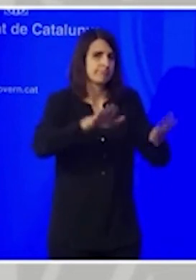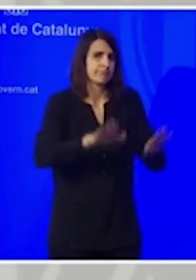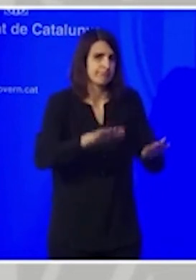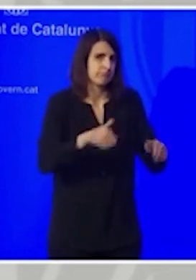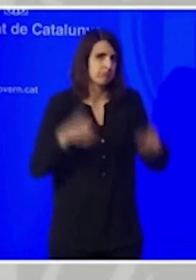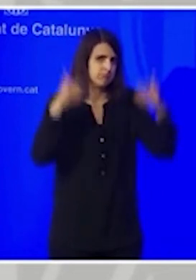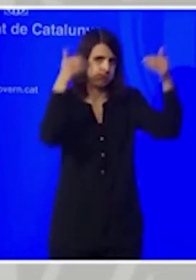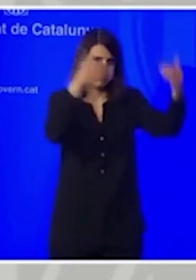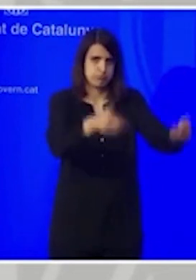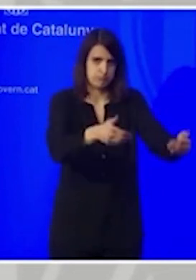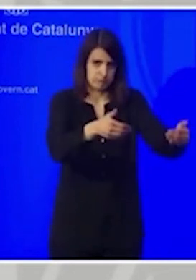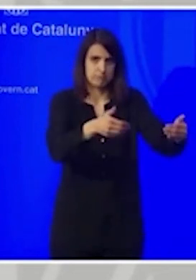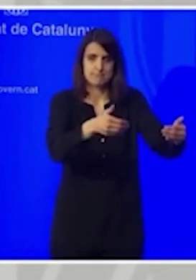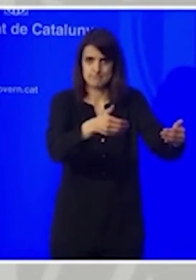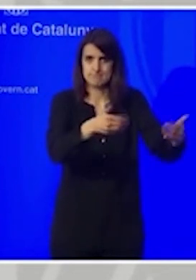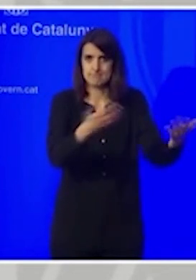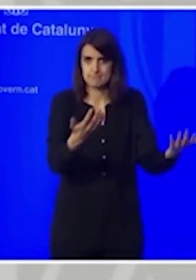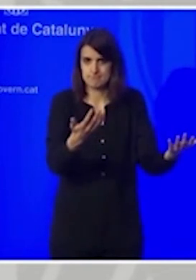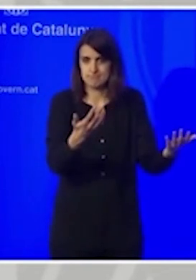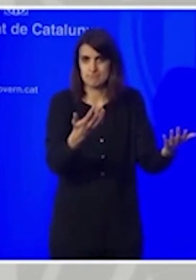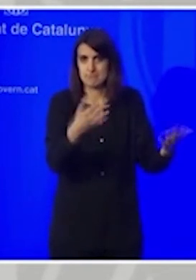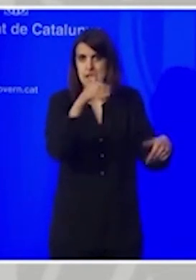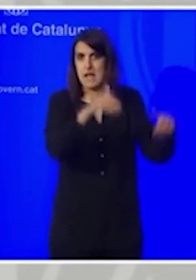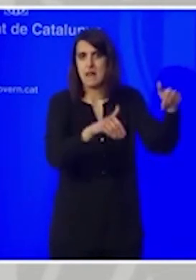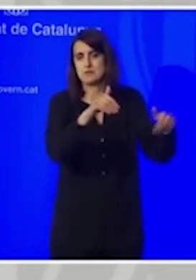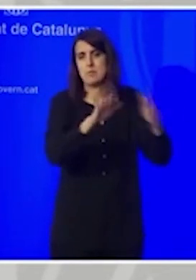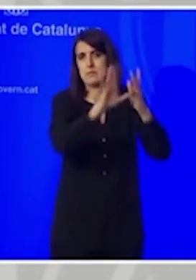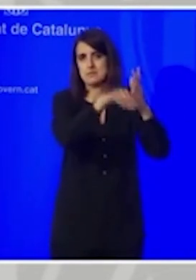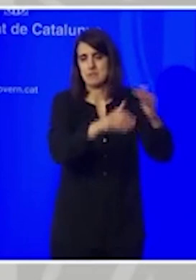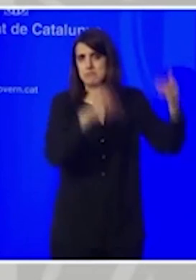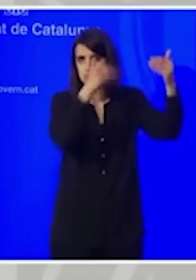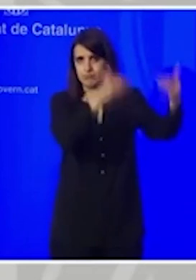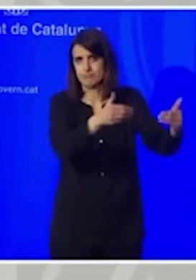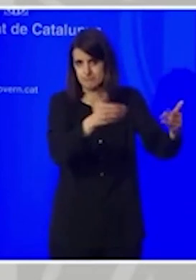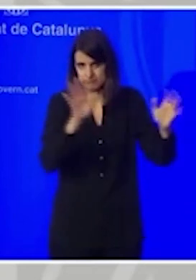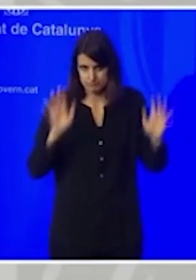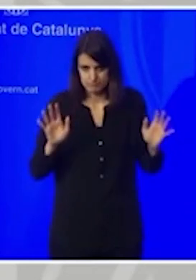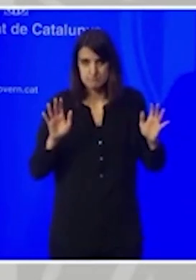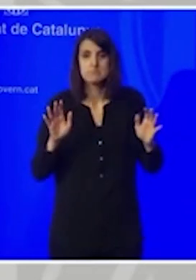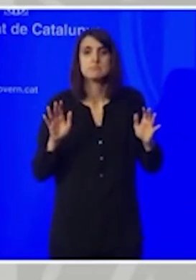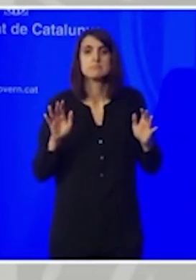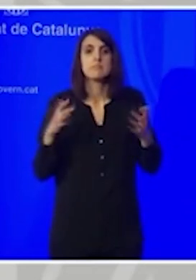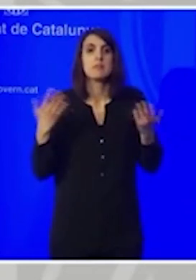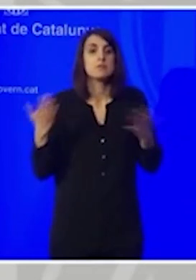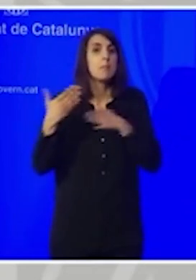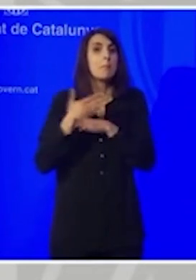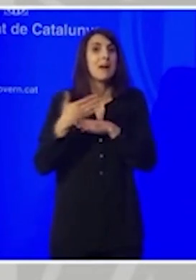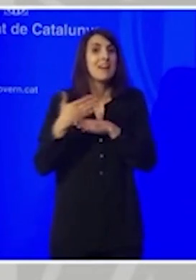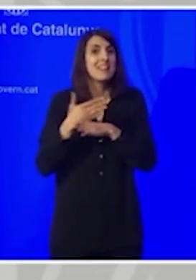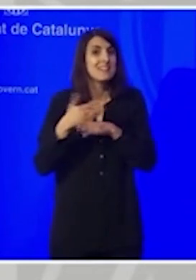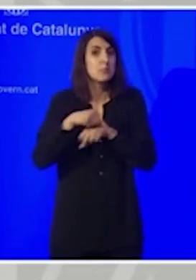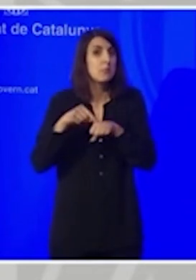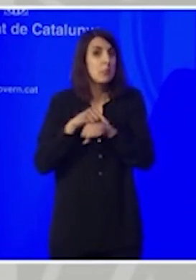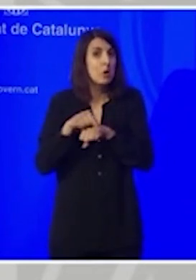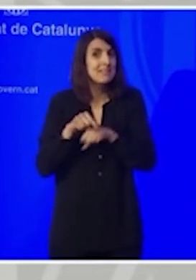que es posposen les eleccions, s'ajornen les eleccions del 14 de febrer. A partir d'aquí, la voluntat de tots els partits polítics és